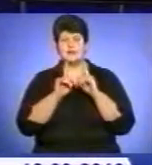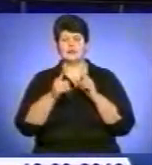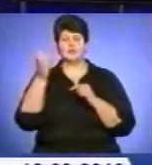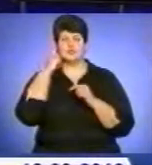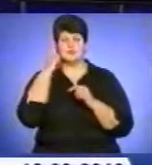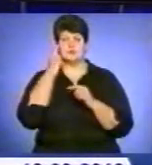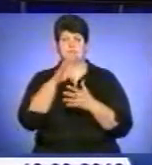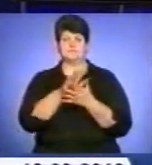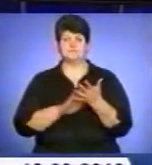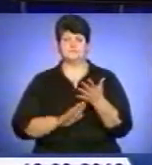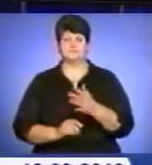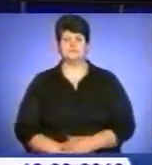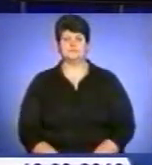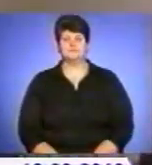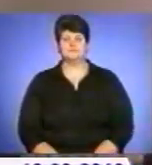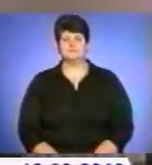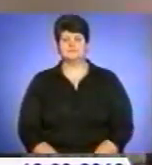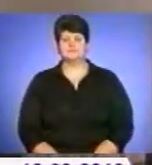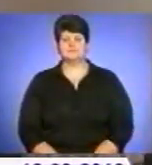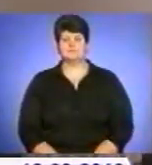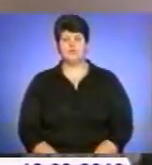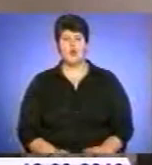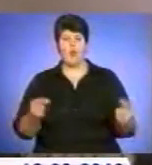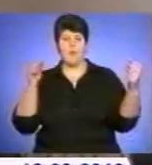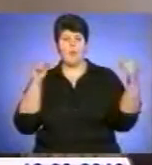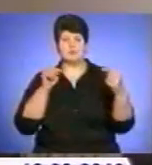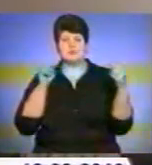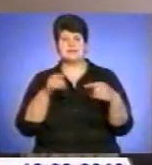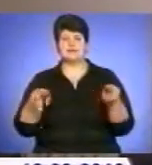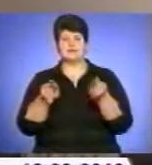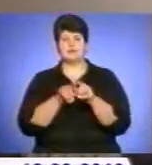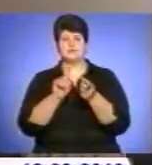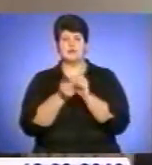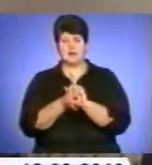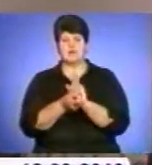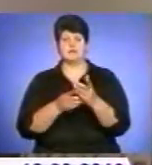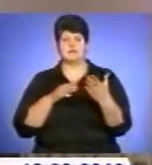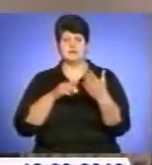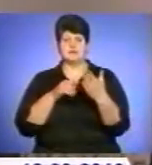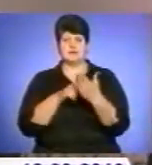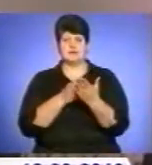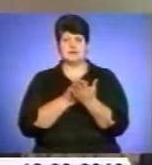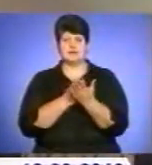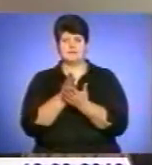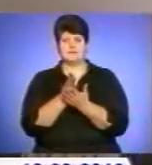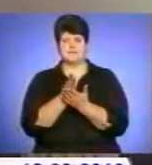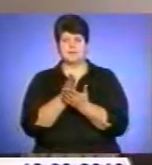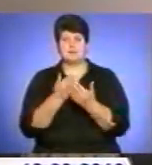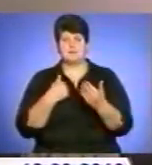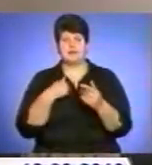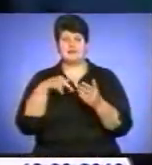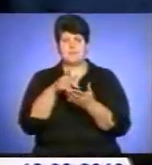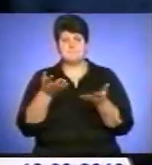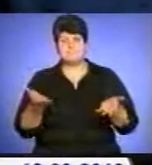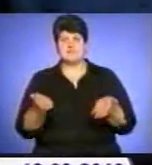у наступному відеоматеріалі. Опозиція також змінює тактику і стратегію. Ми йдемо піднімати